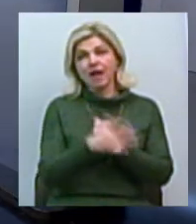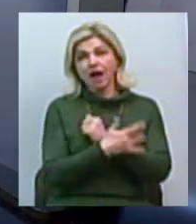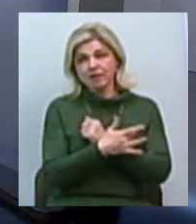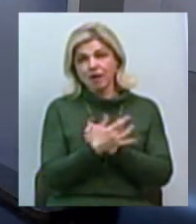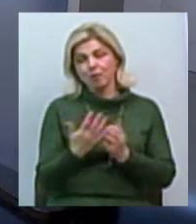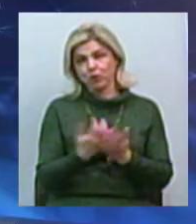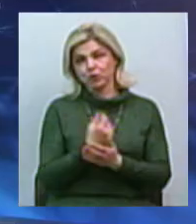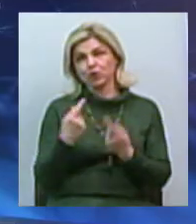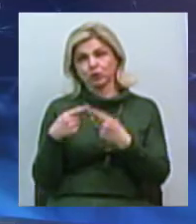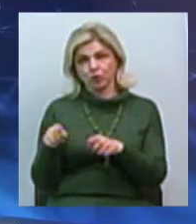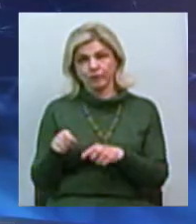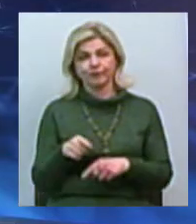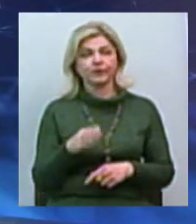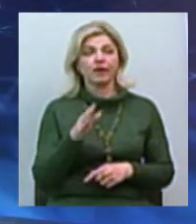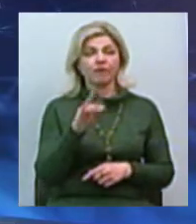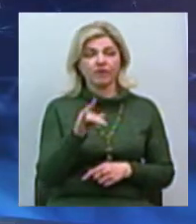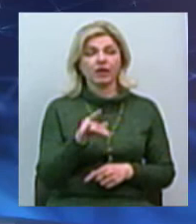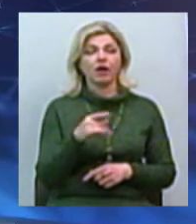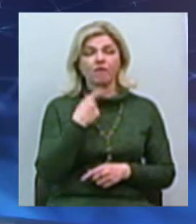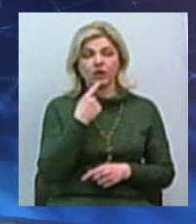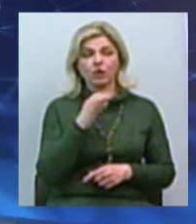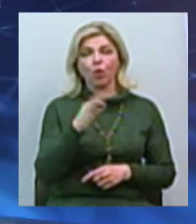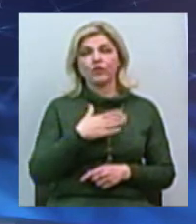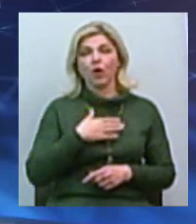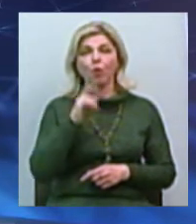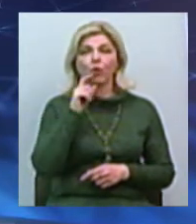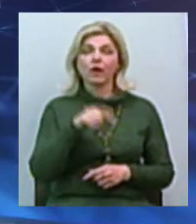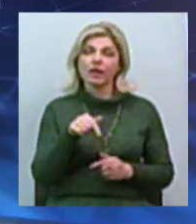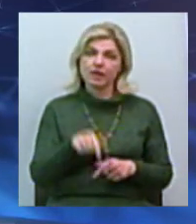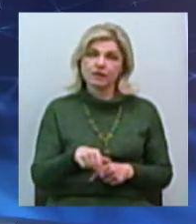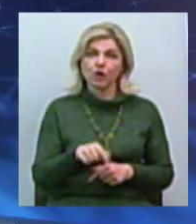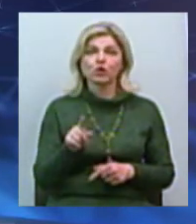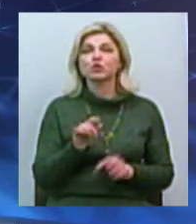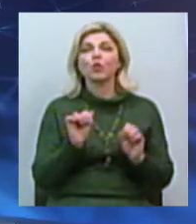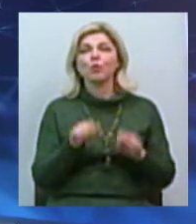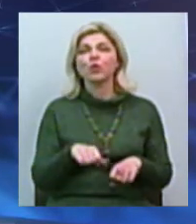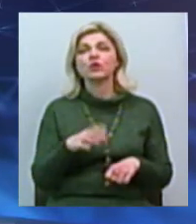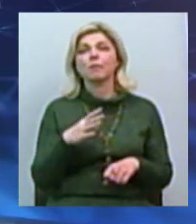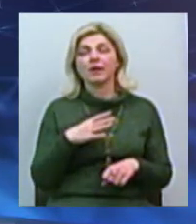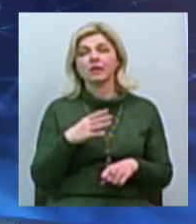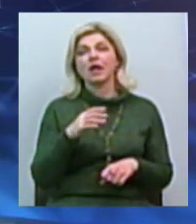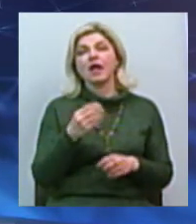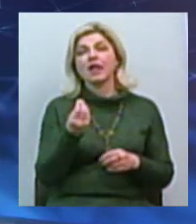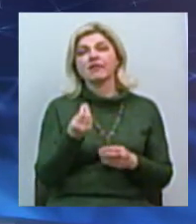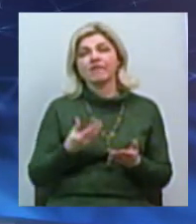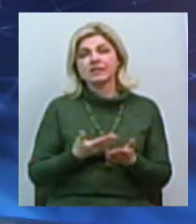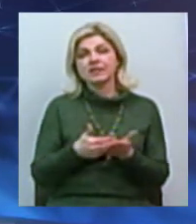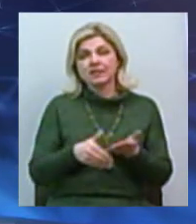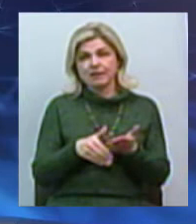приклади анти-нянь, наші вітчизняні. Що може бути із цього, із інвестиційною няні, про яку говорить президент?